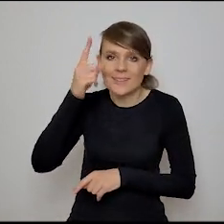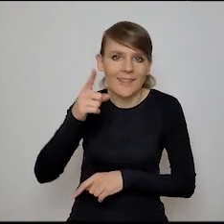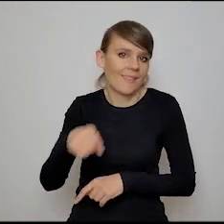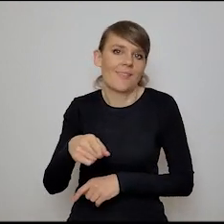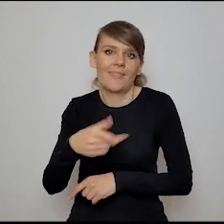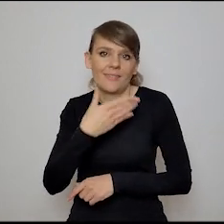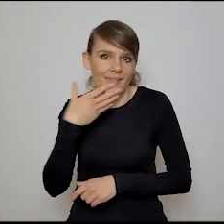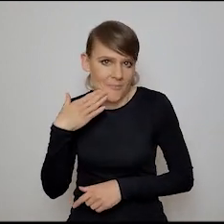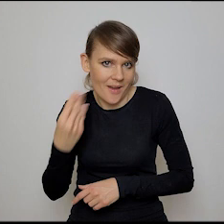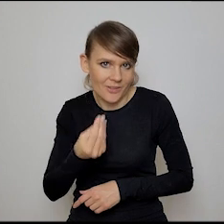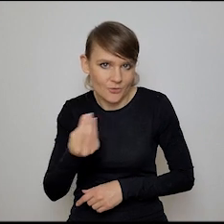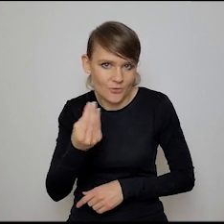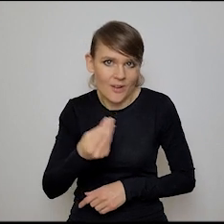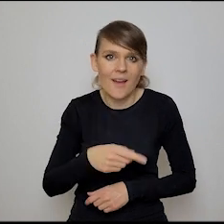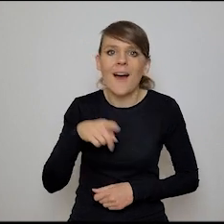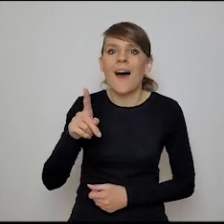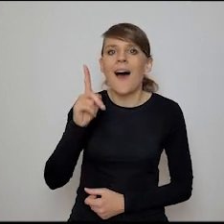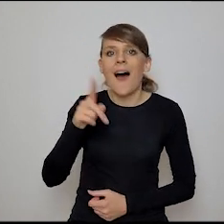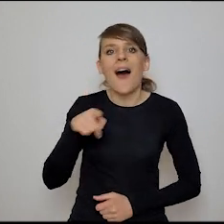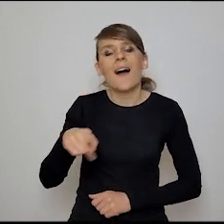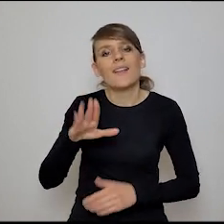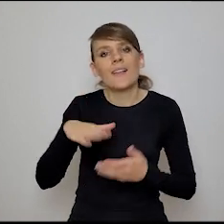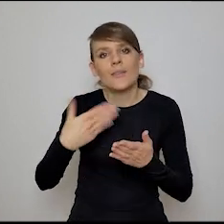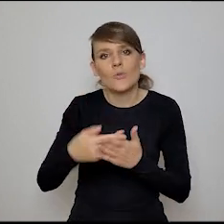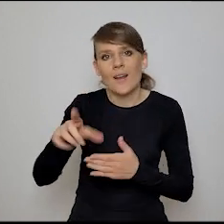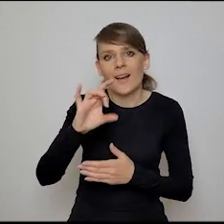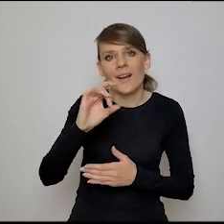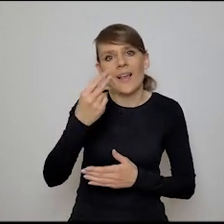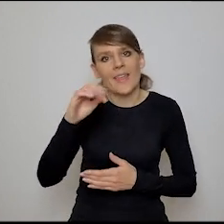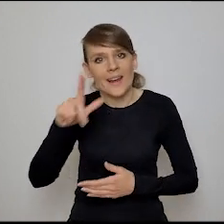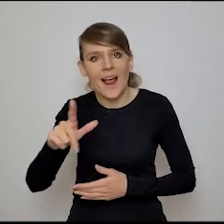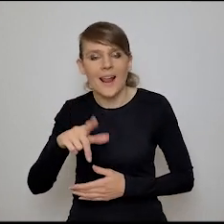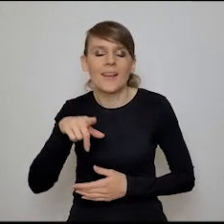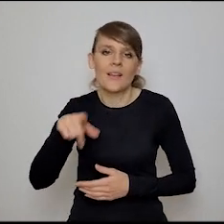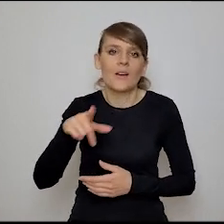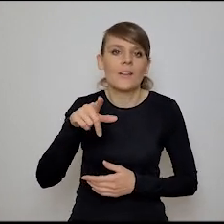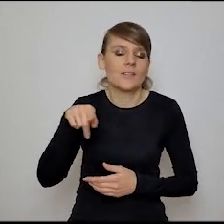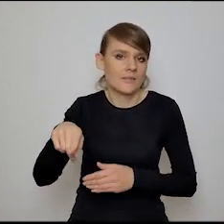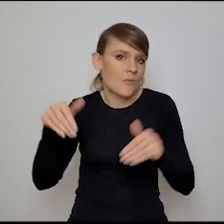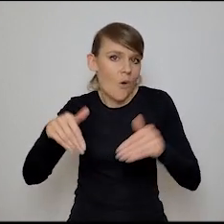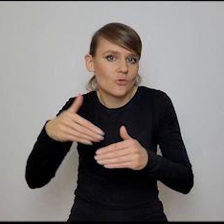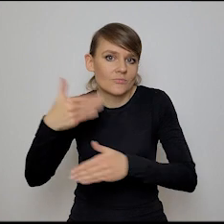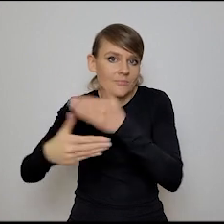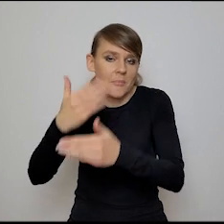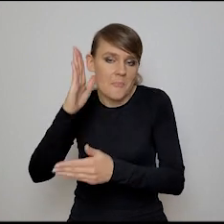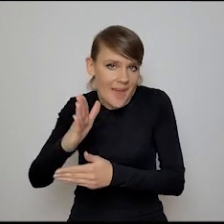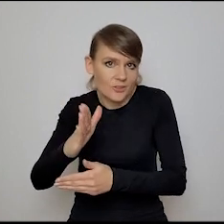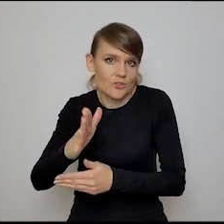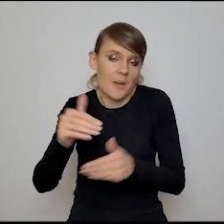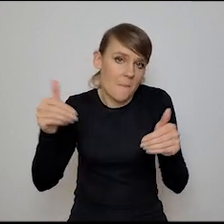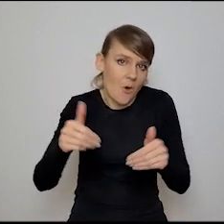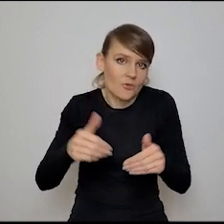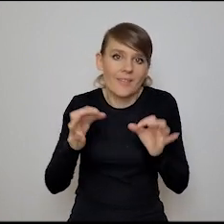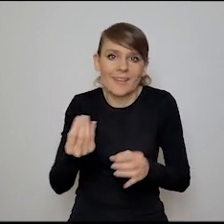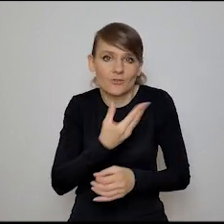na przykład nie jest na tym etapie, a jako general purpose technology mogłaby być. No, coś nie działa, że nie jest jeszcze. Może będzie działać. No,